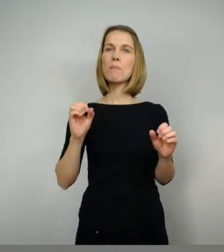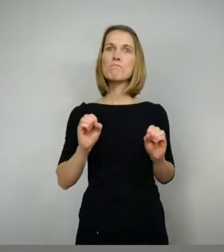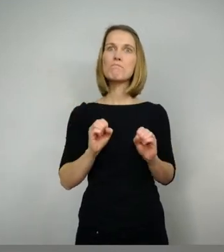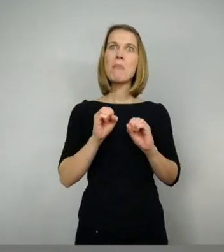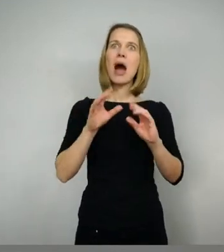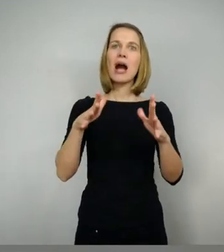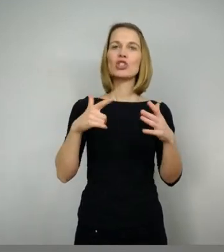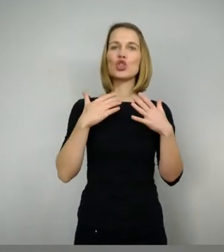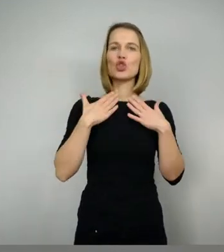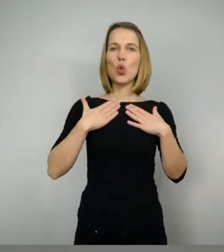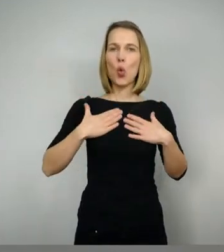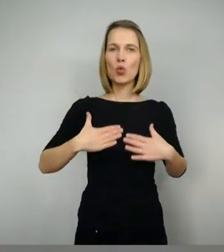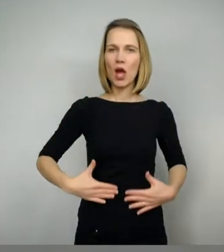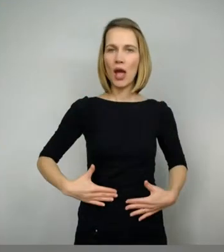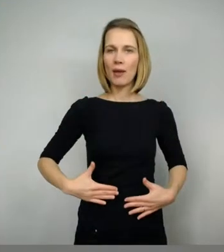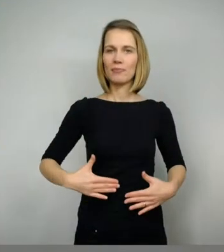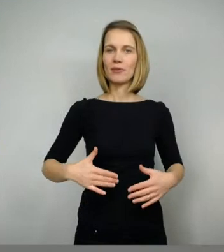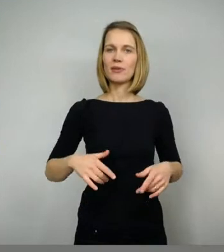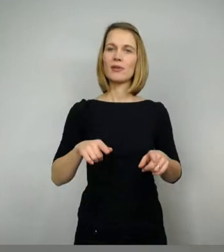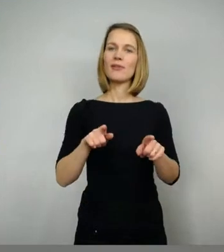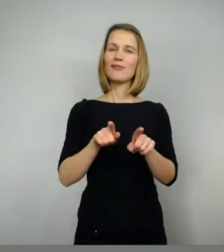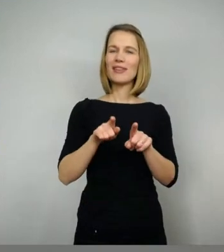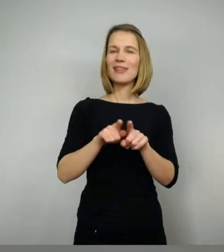vorstellen wie das Mitrilhemd bei Herr der Ringe.